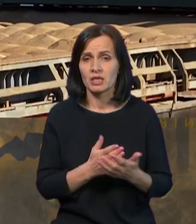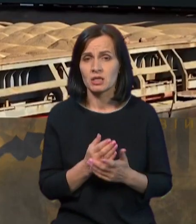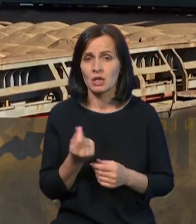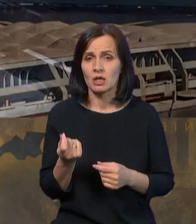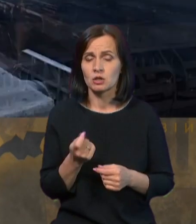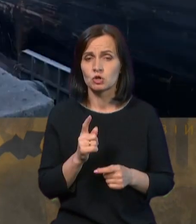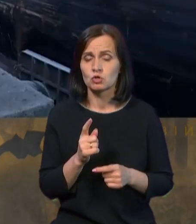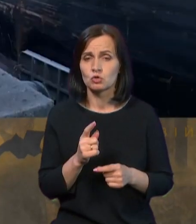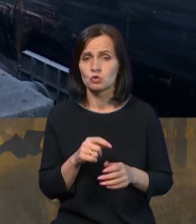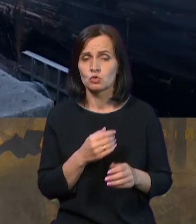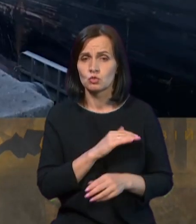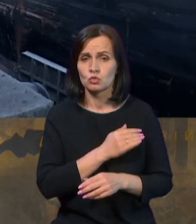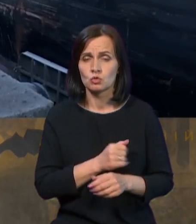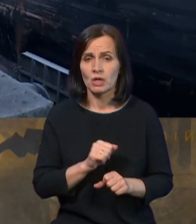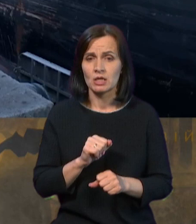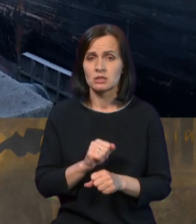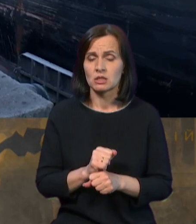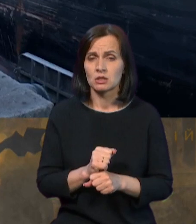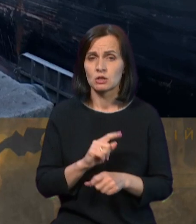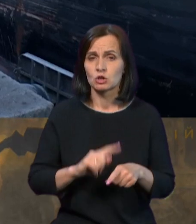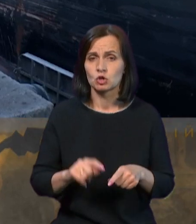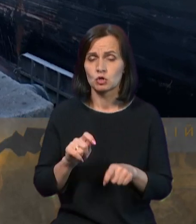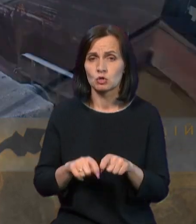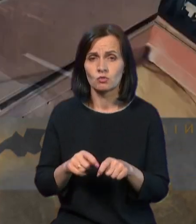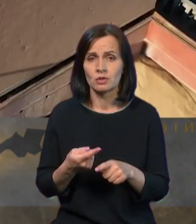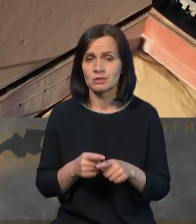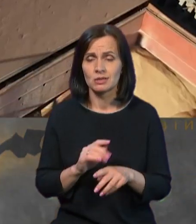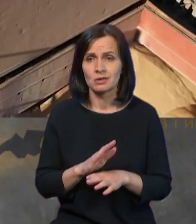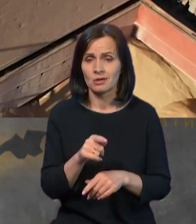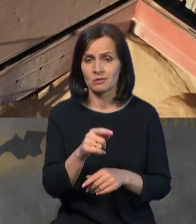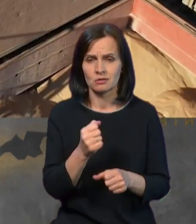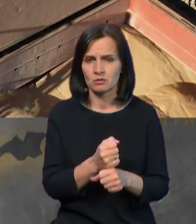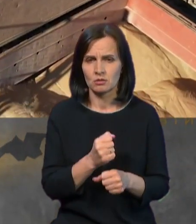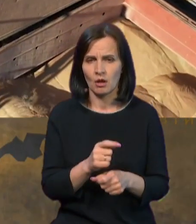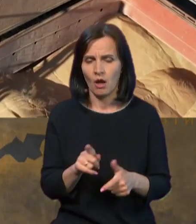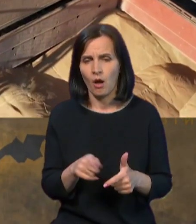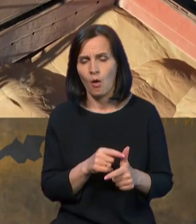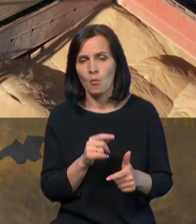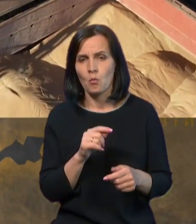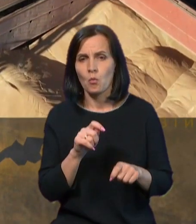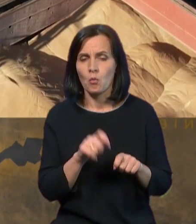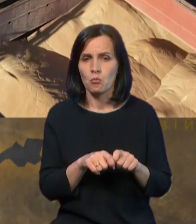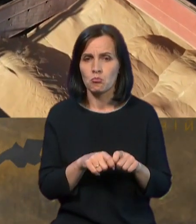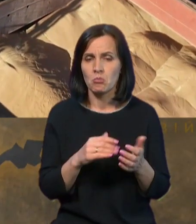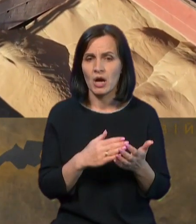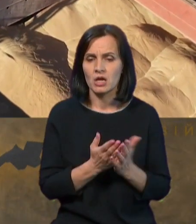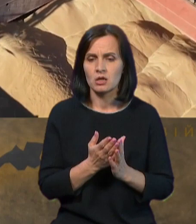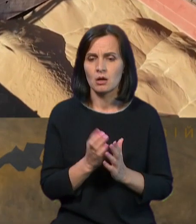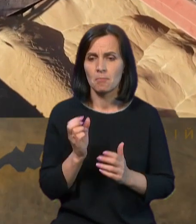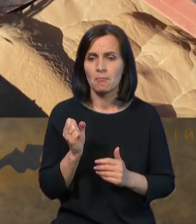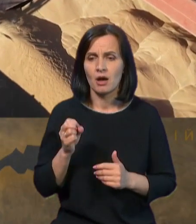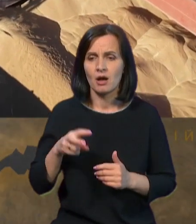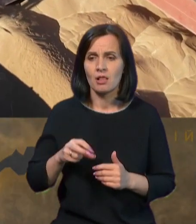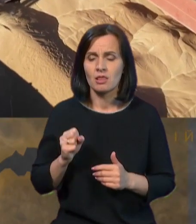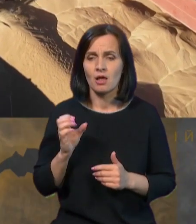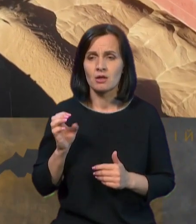затримувала швидкість перевірки. Це не їх робота. Або вони навіть перевіряли якість баластних вод в